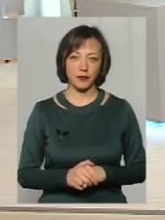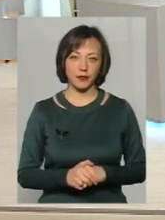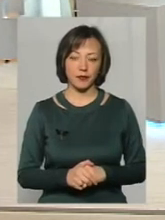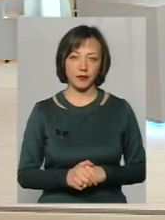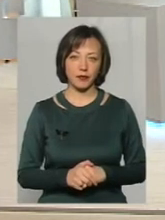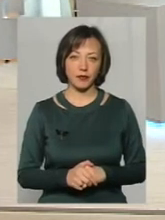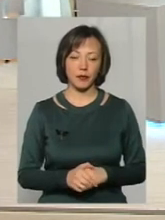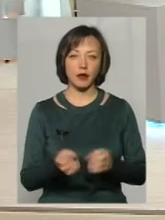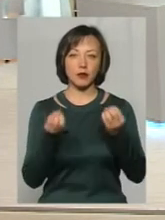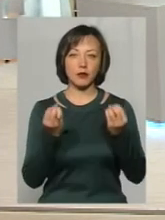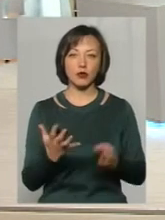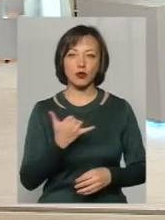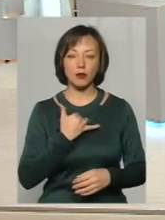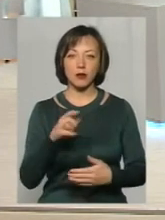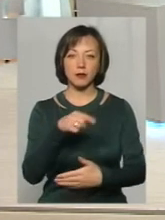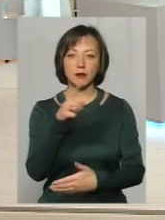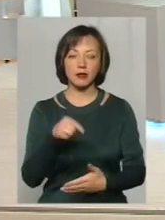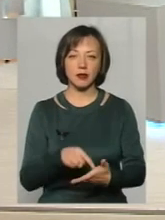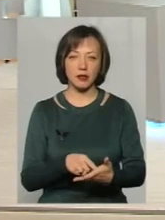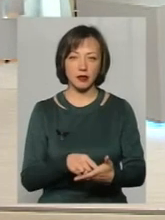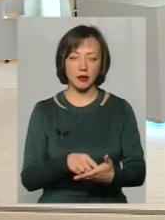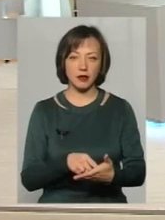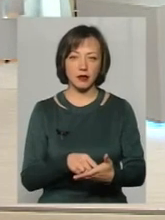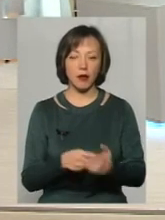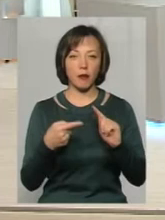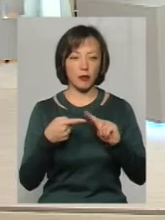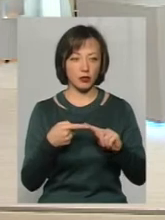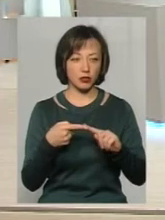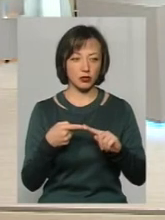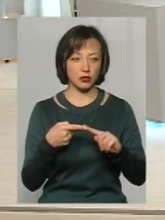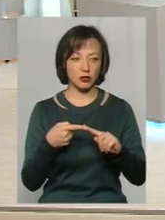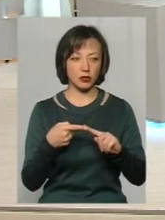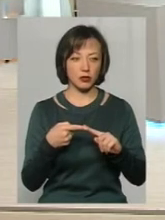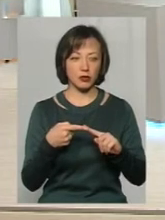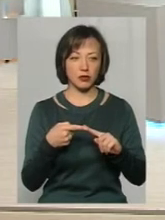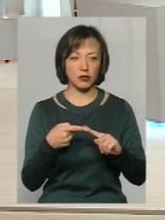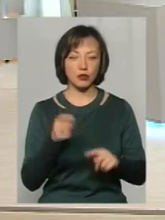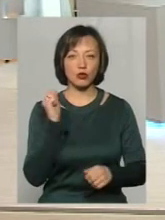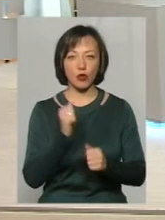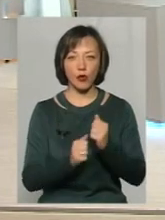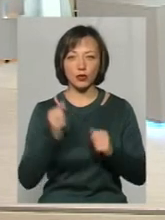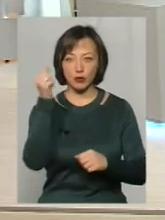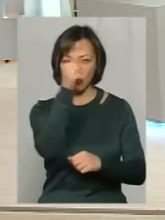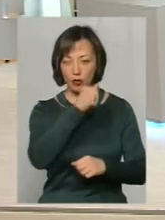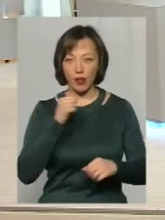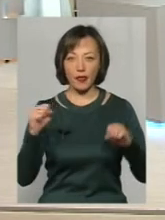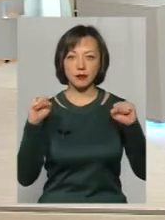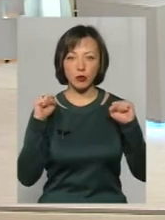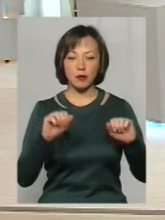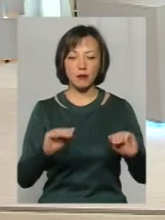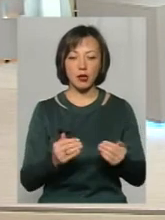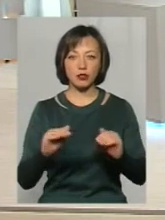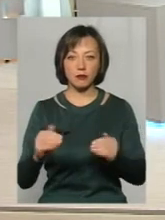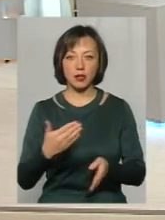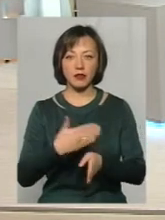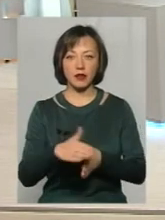Просто в мене такі питання. Перше. З кожним роком на спорт все менше виділяє,